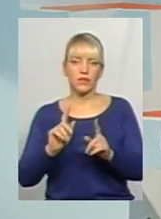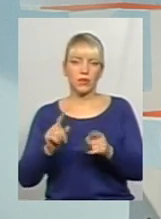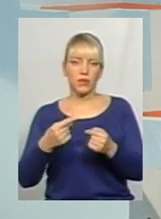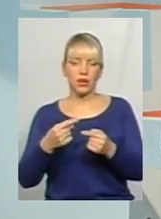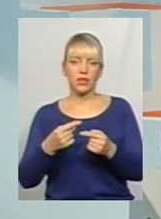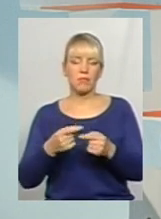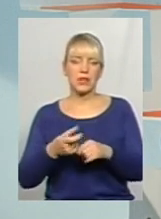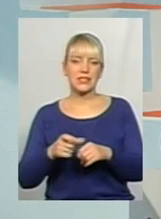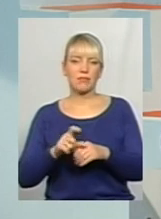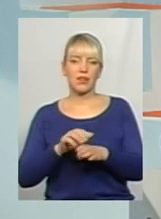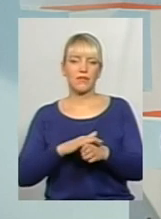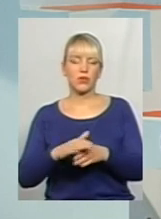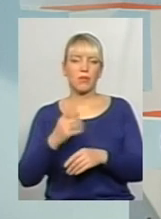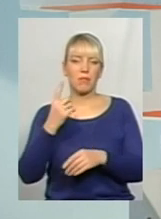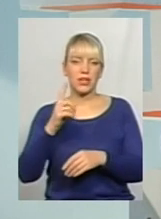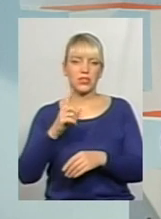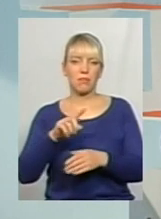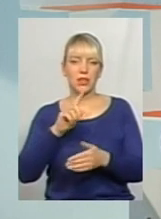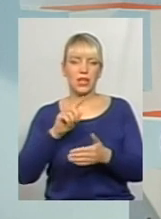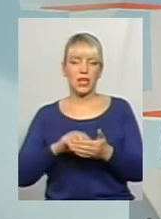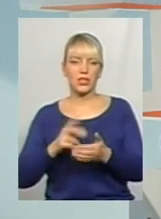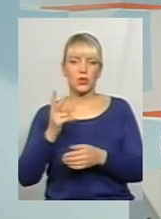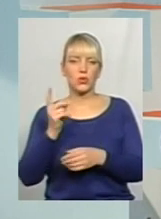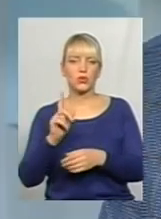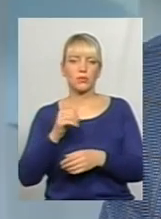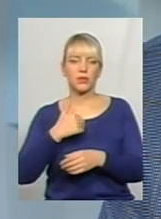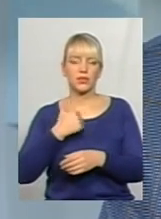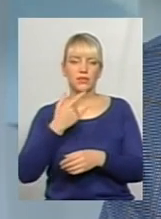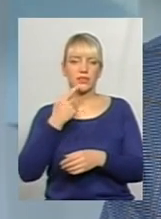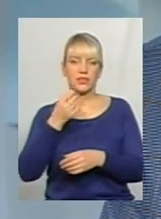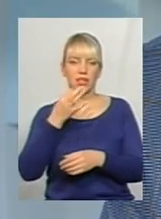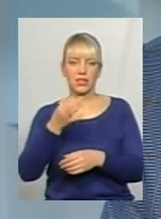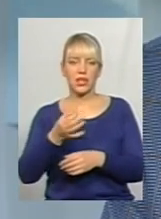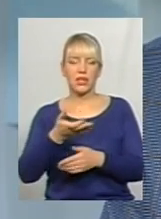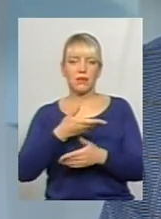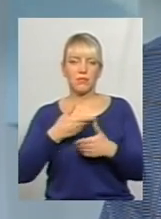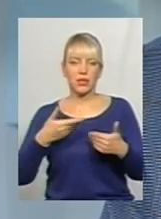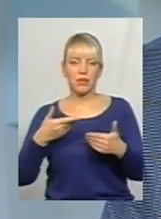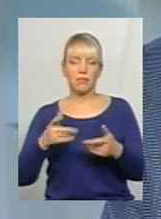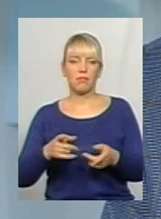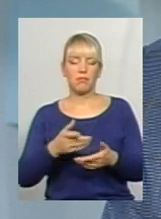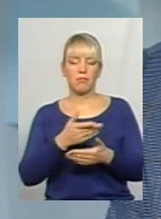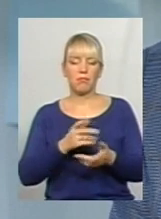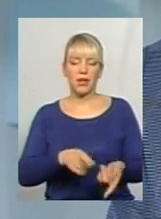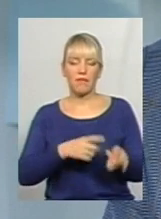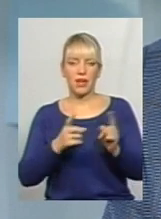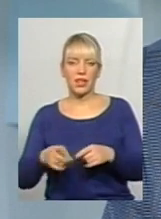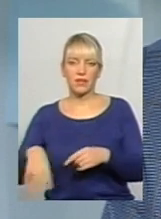виконання. Це перше питання. І друге, що я ще хотів би наголосити, що ми перевели всі автобусні